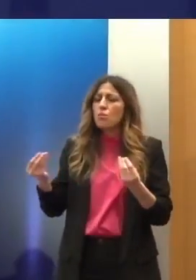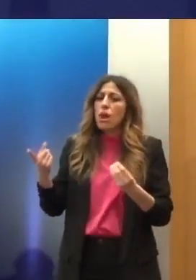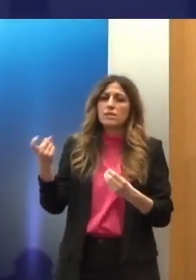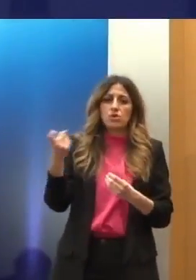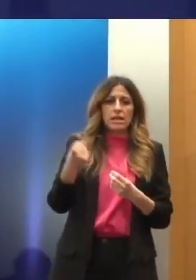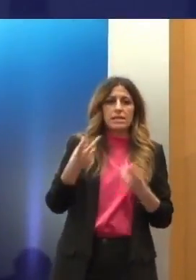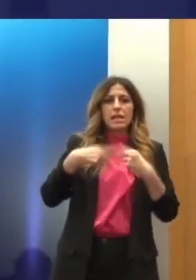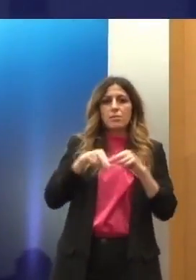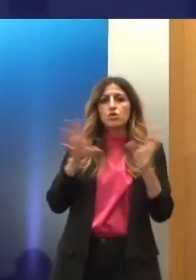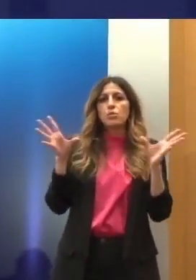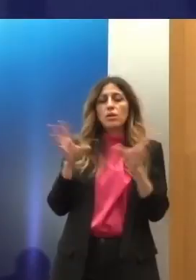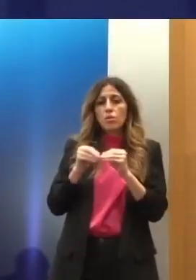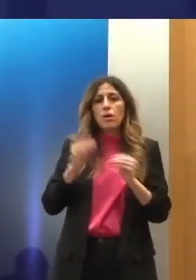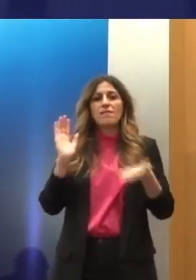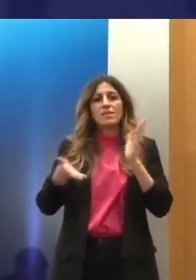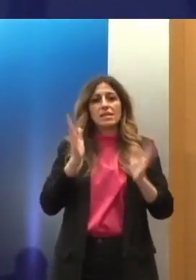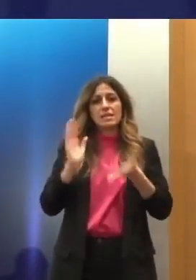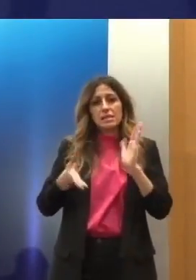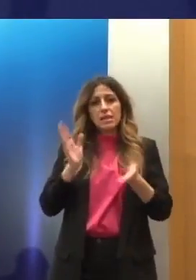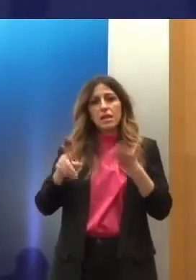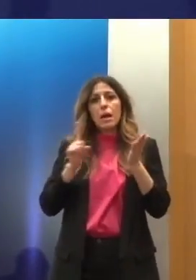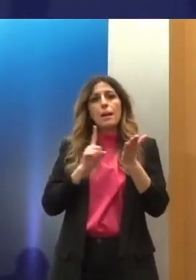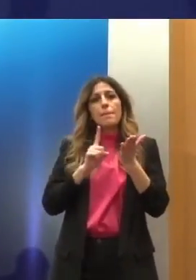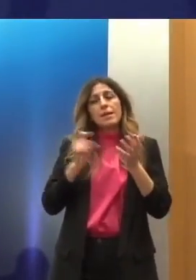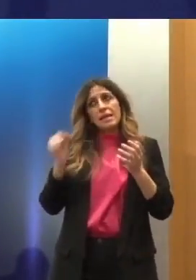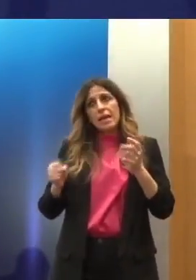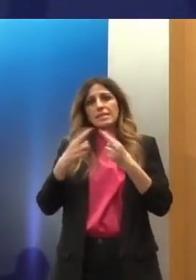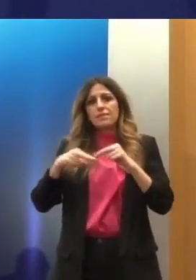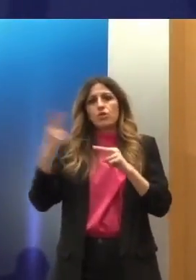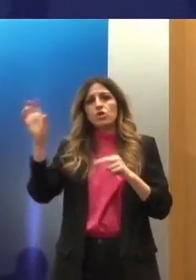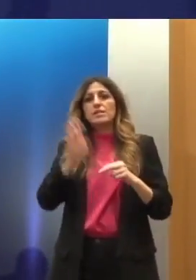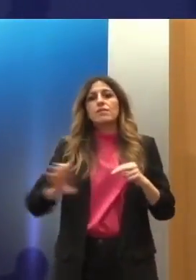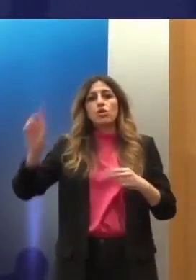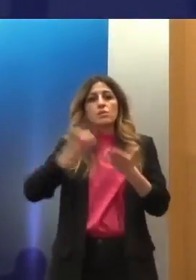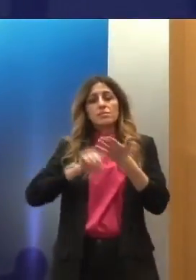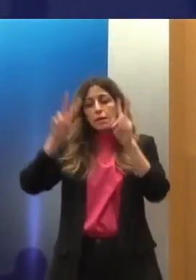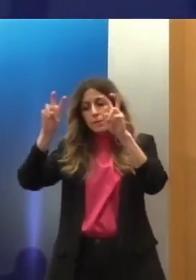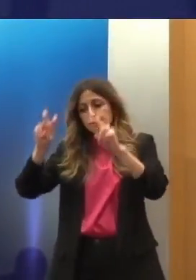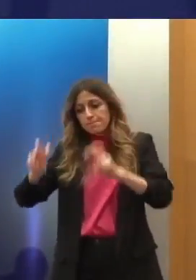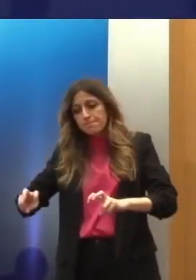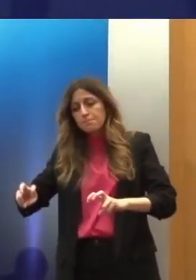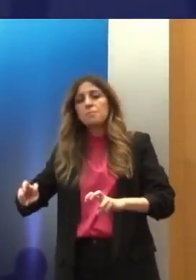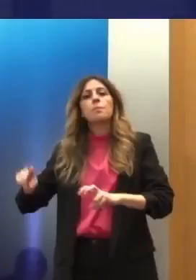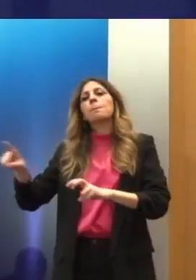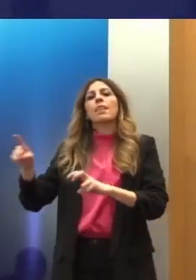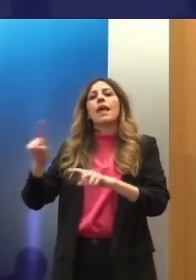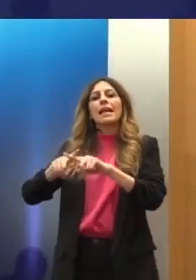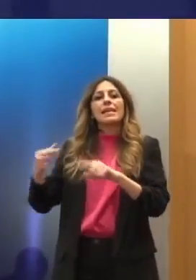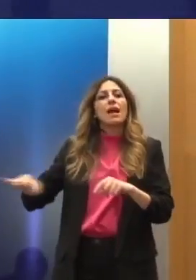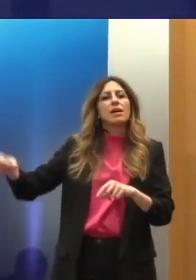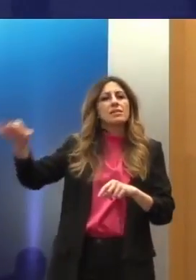πρέπει να διαπιστώσει το Συμβουλίο της Ευρώπης. Θα πρέπει να διαπιστώσει αν τις συνθήκες στα κέντρα υποδοχής και ταυτοποίηση των ελληνικών νησιών